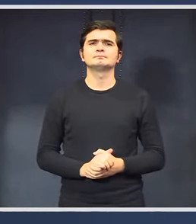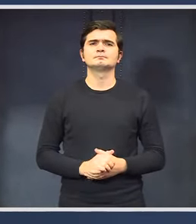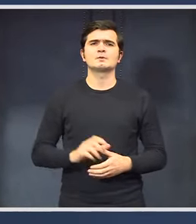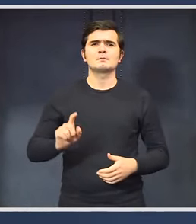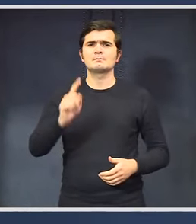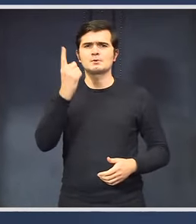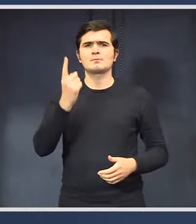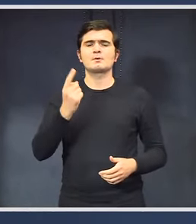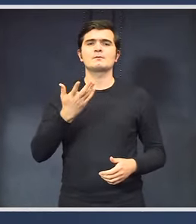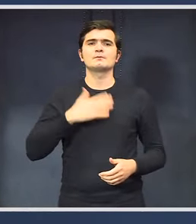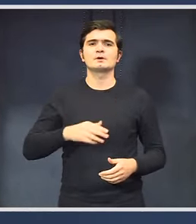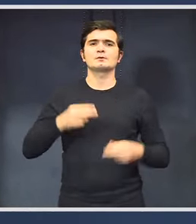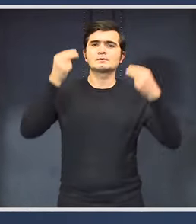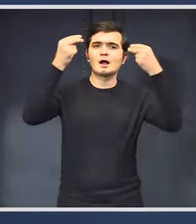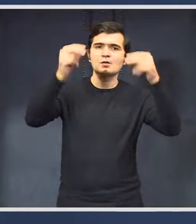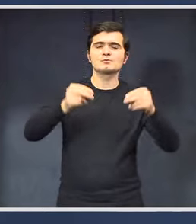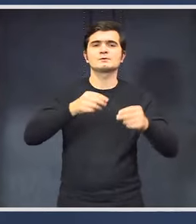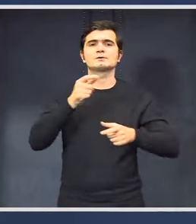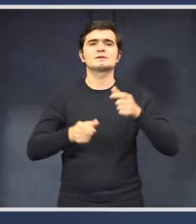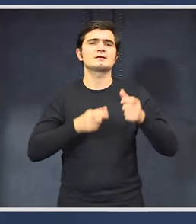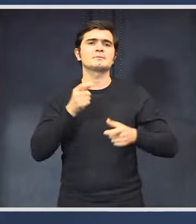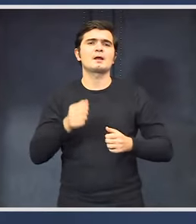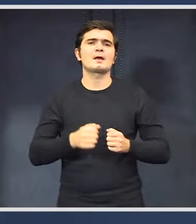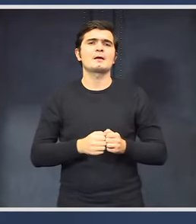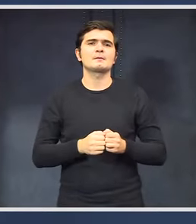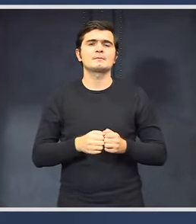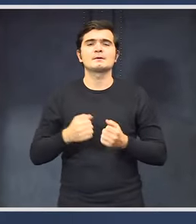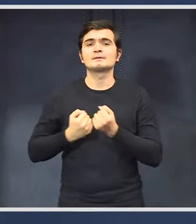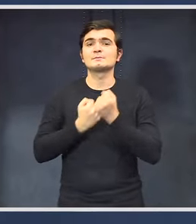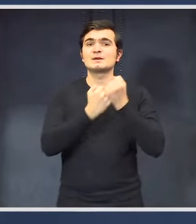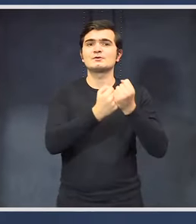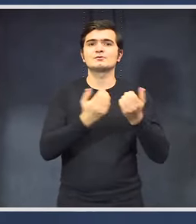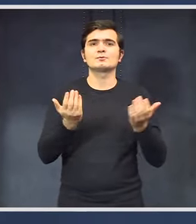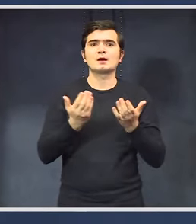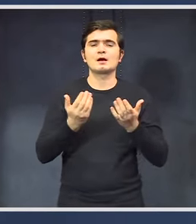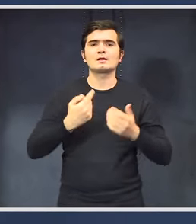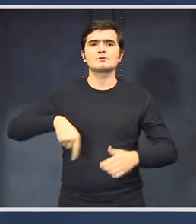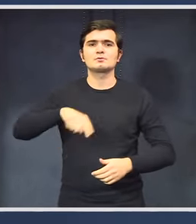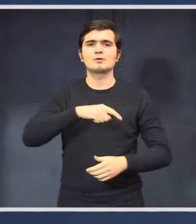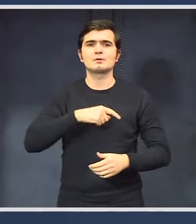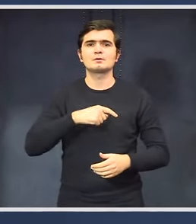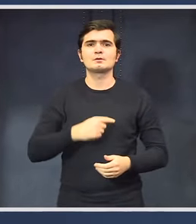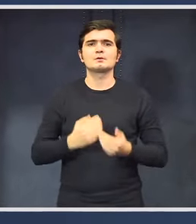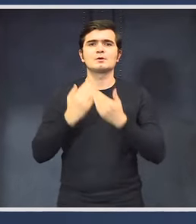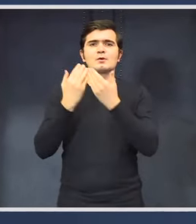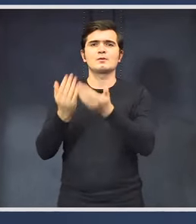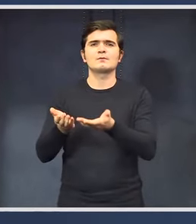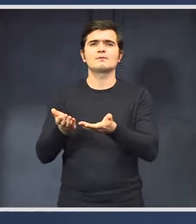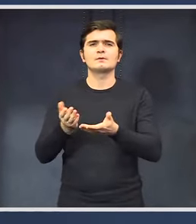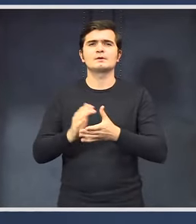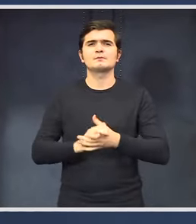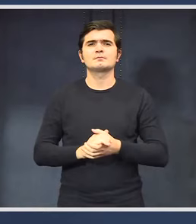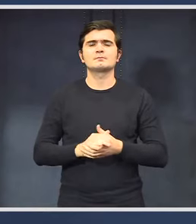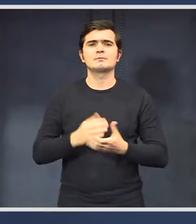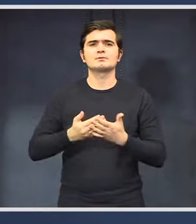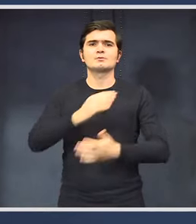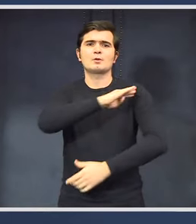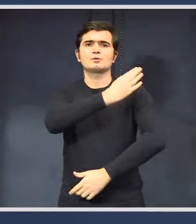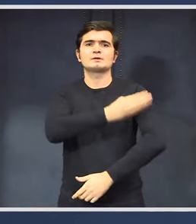În primul rând aș vrea să fac un anunț despre sprijinul pe care îl acordăm autorităților din Republica Moldova